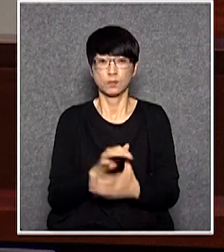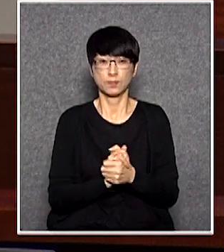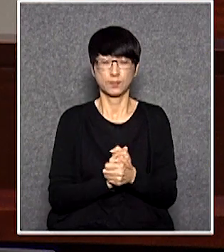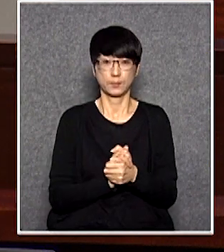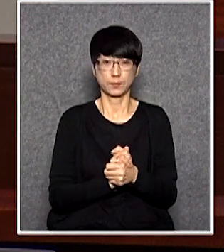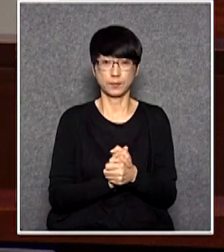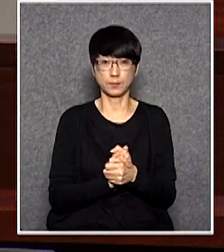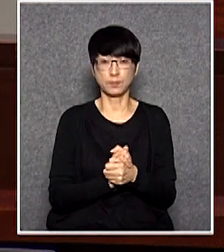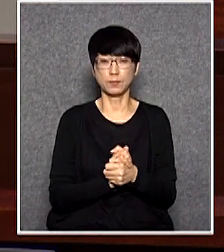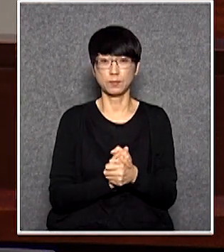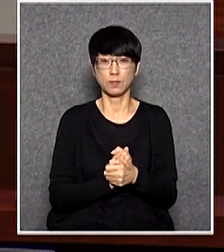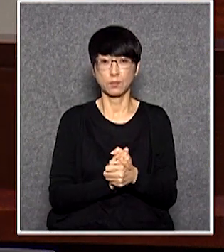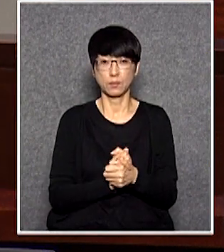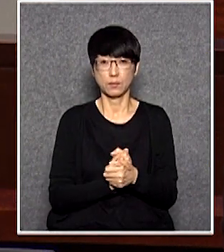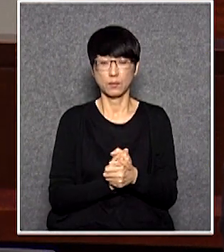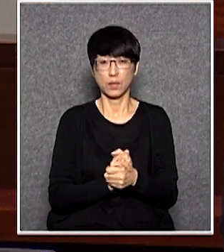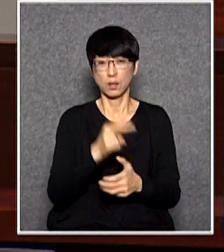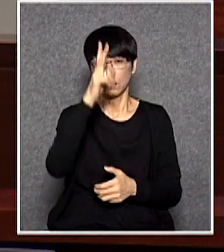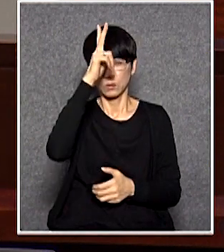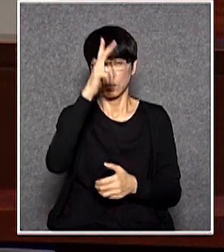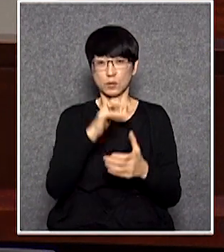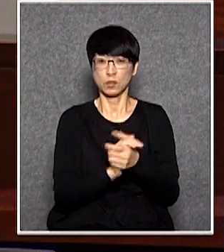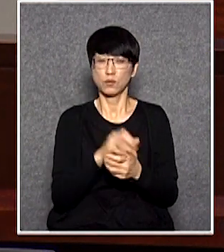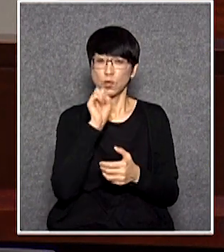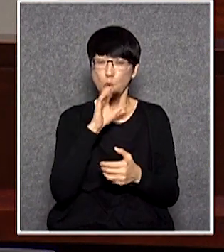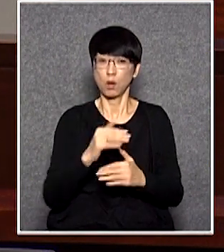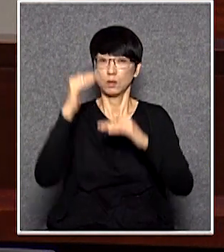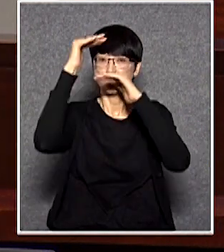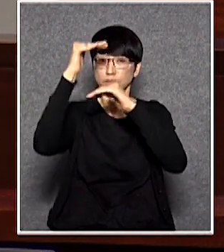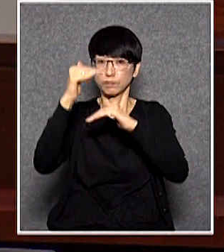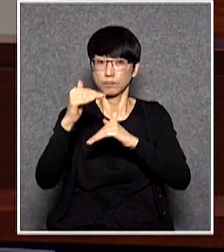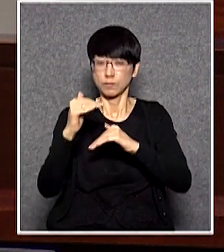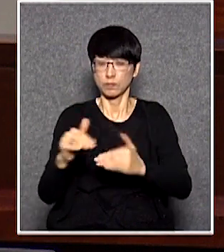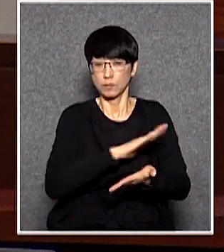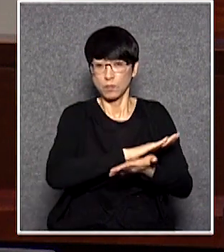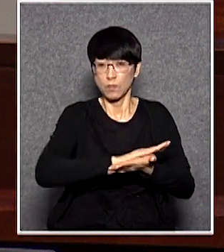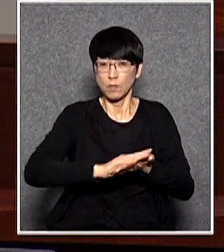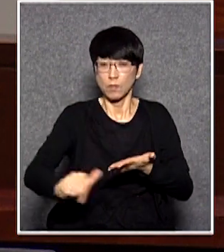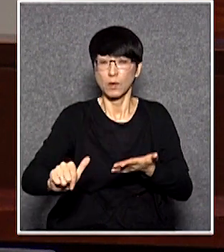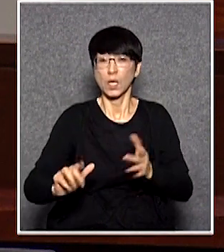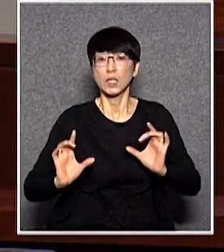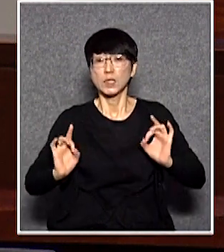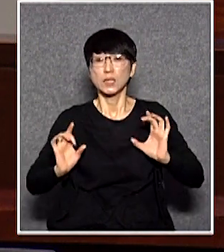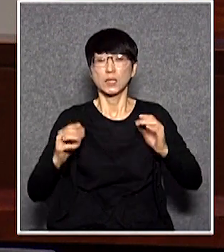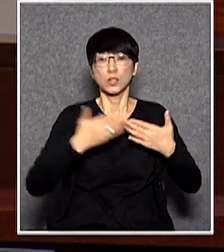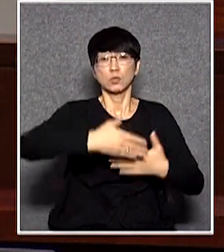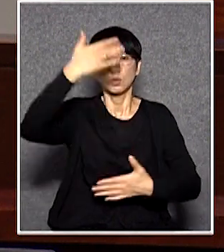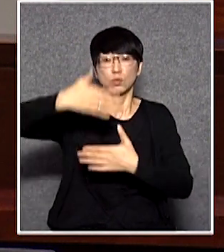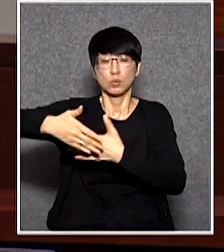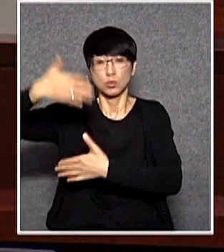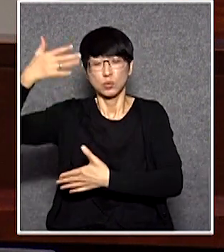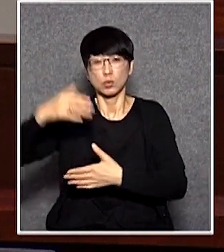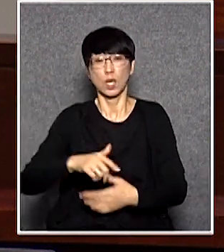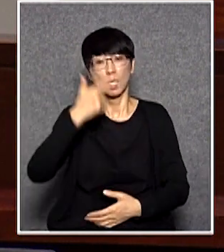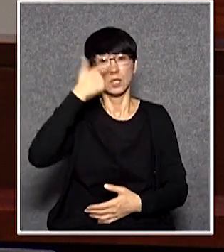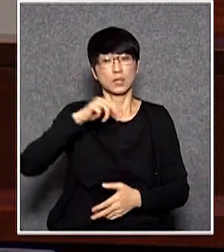是跟政府倡道要井然有序高級私人自責區啊或者新市政